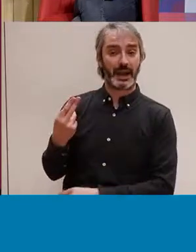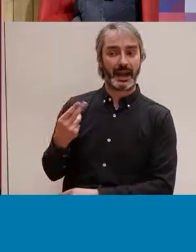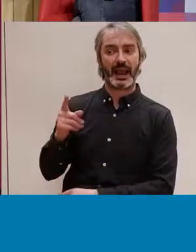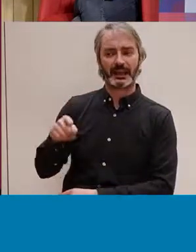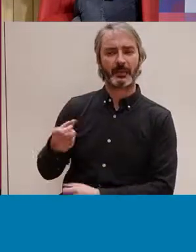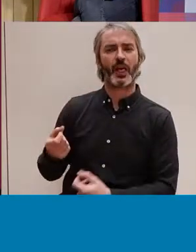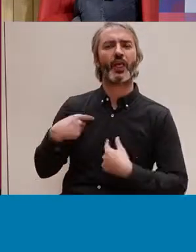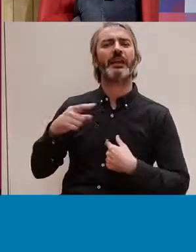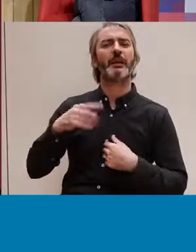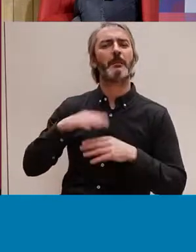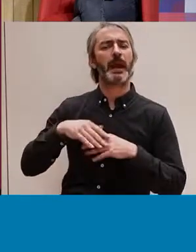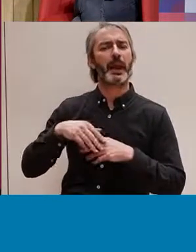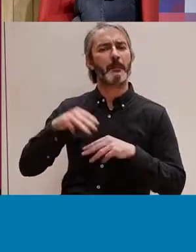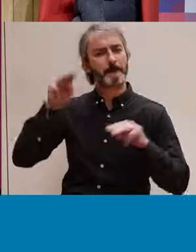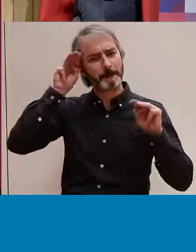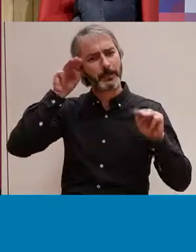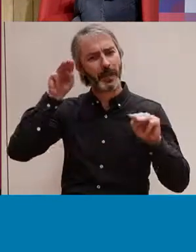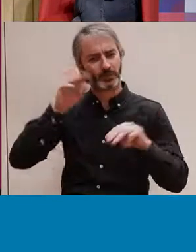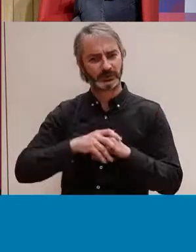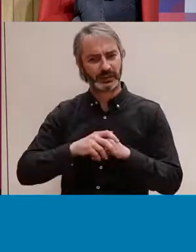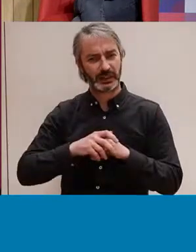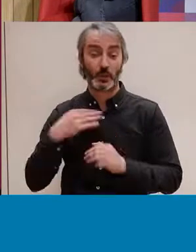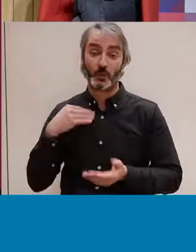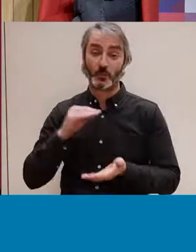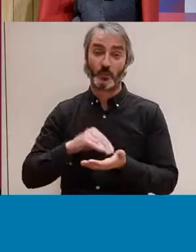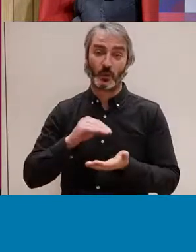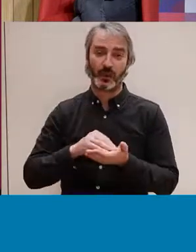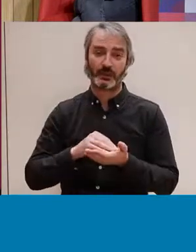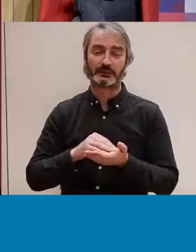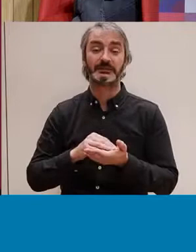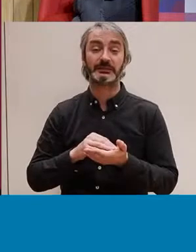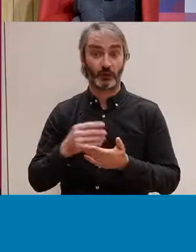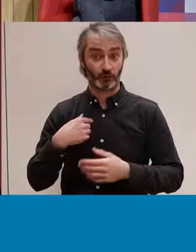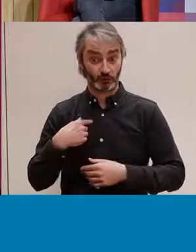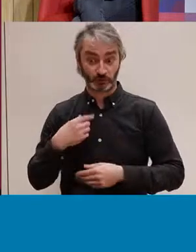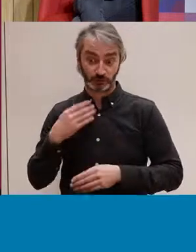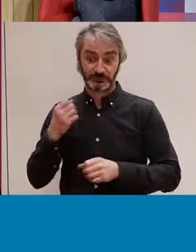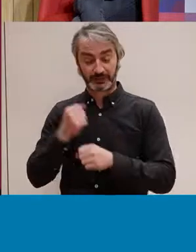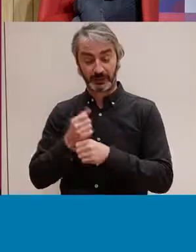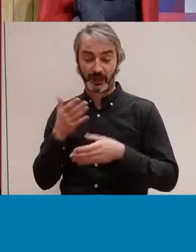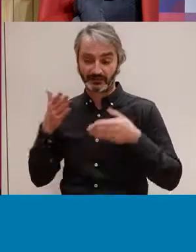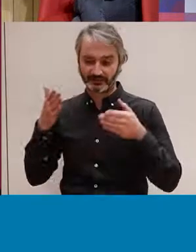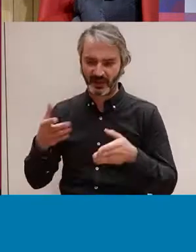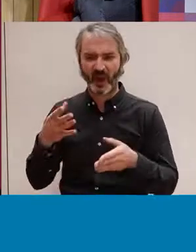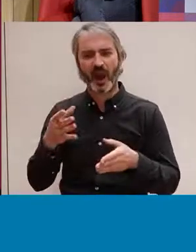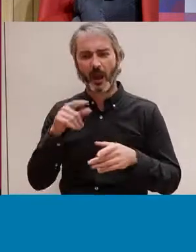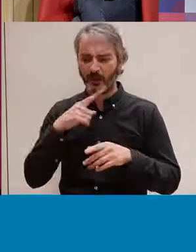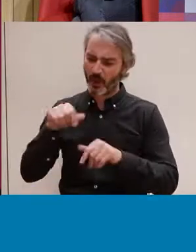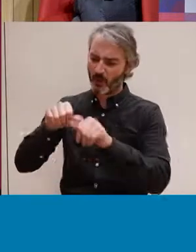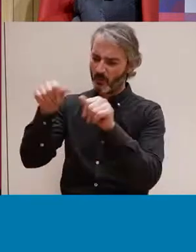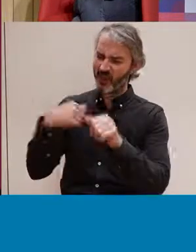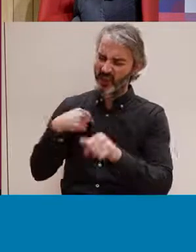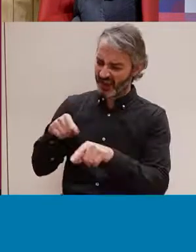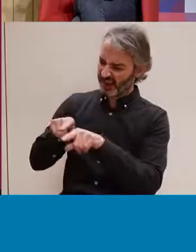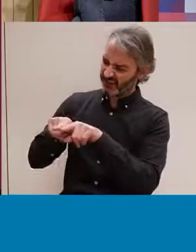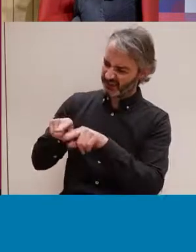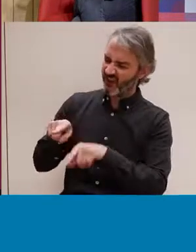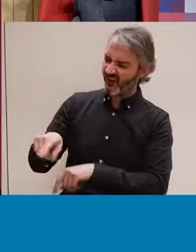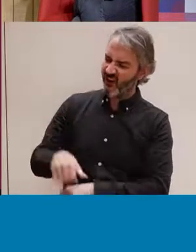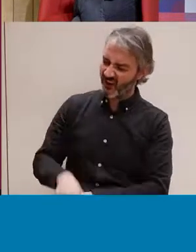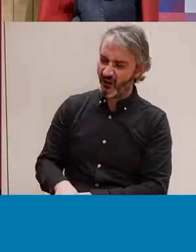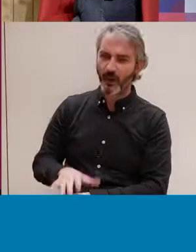que ens pot servir a nivell pedagògic, Ens trobem moltes vegades potser nosaltres fent intervenció que ens costa, o sigui que critiquem aquest model però que llavors ens costa